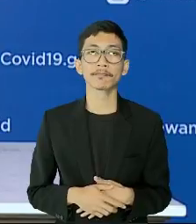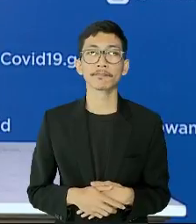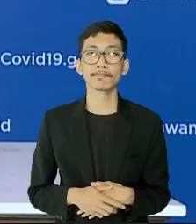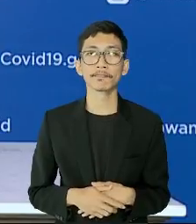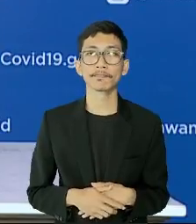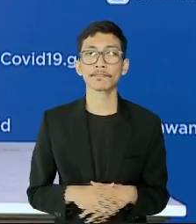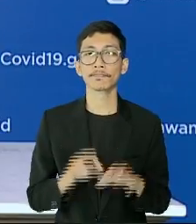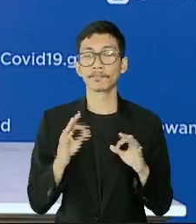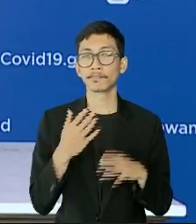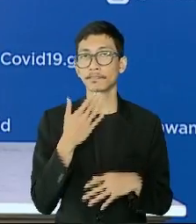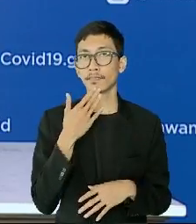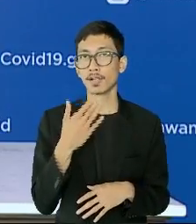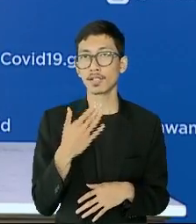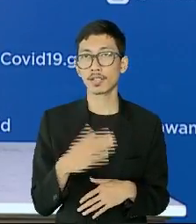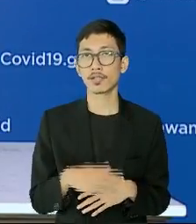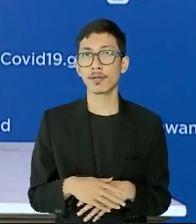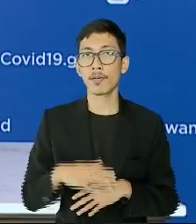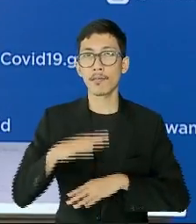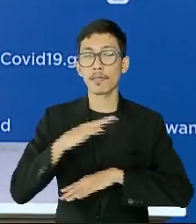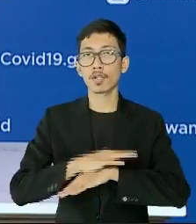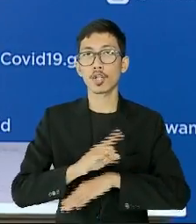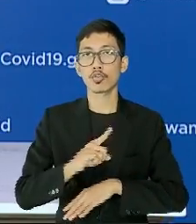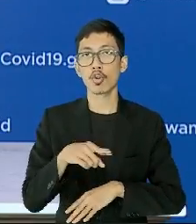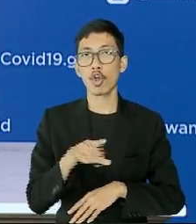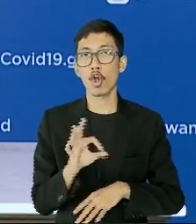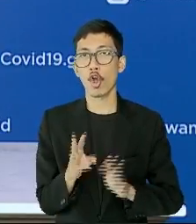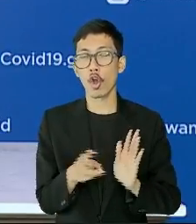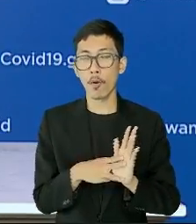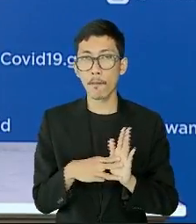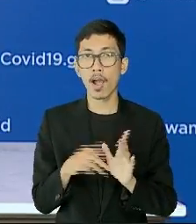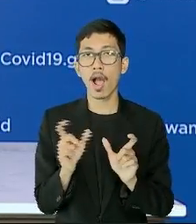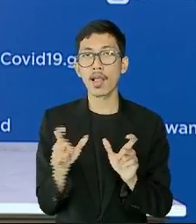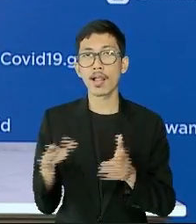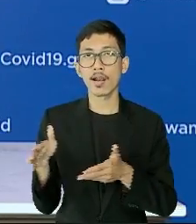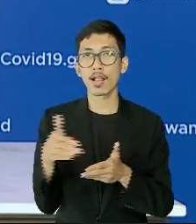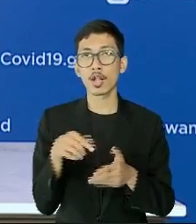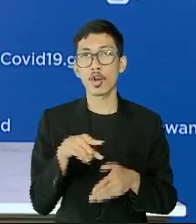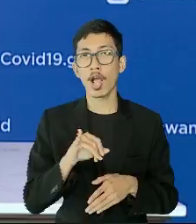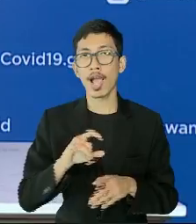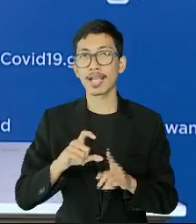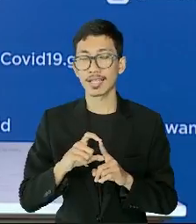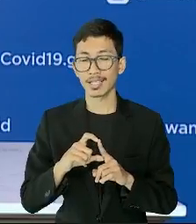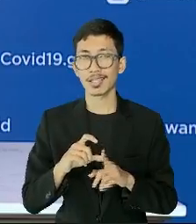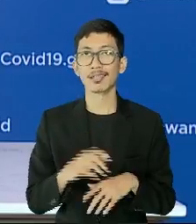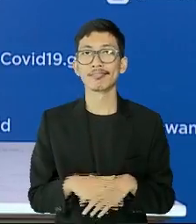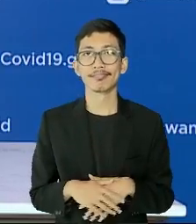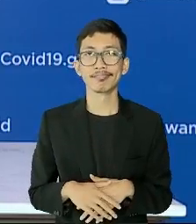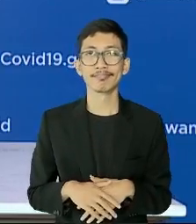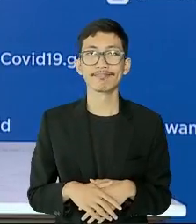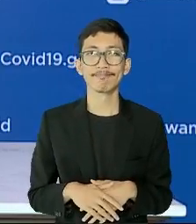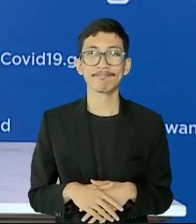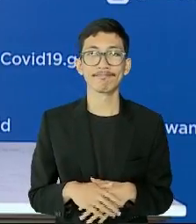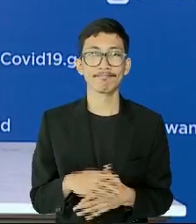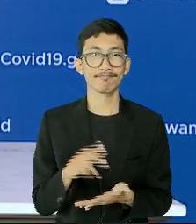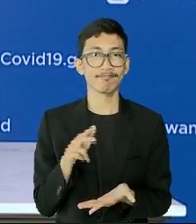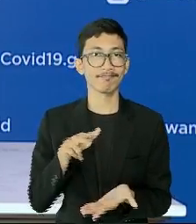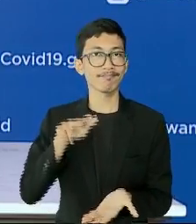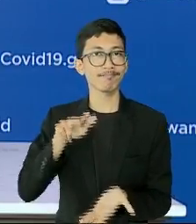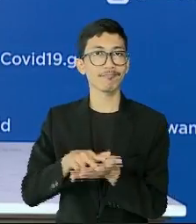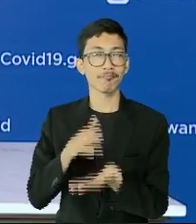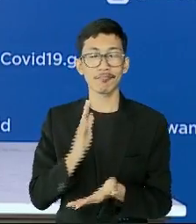berita1.com dan kakadadata.id Berbagai penyesuaian kebijakan yang dilakukan saat ini